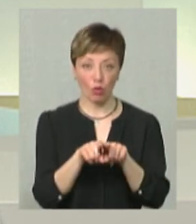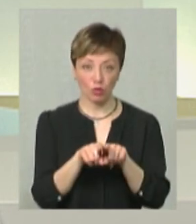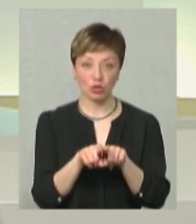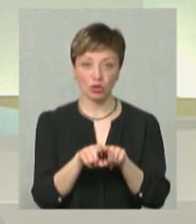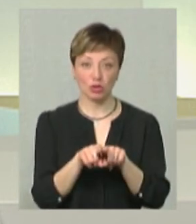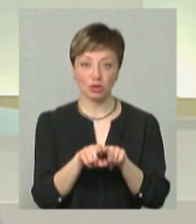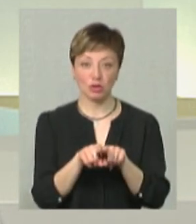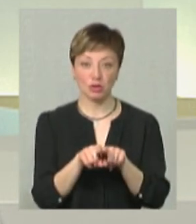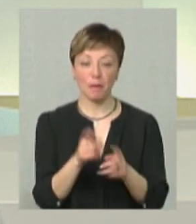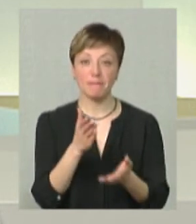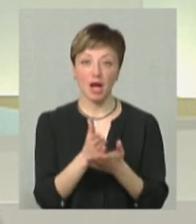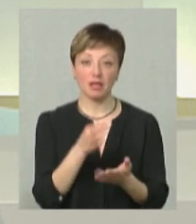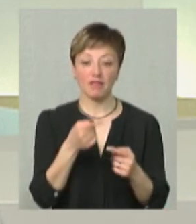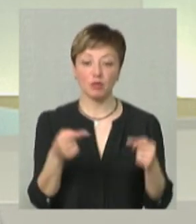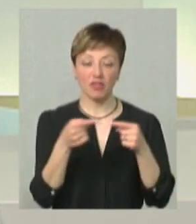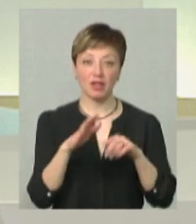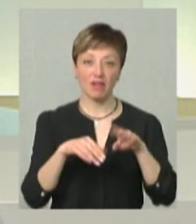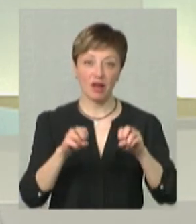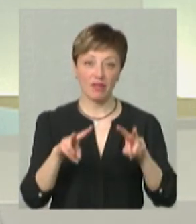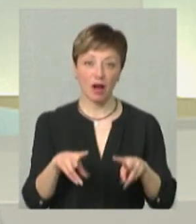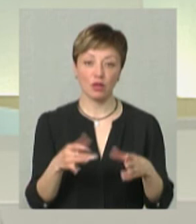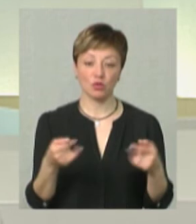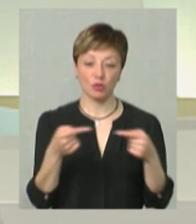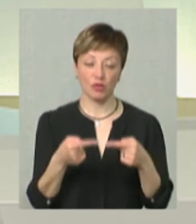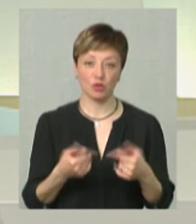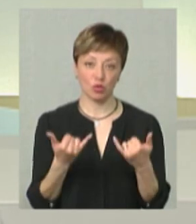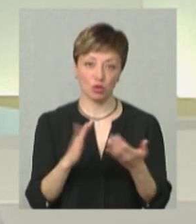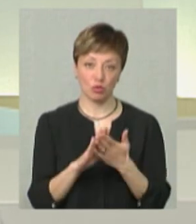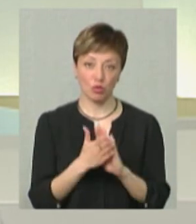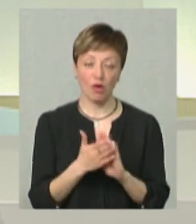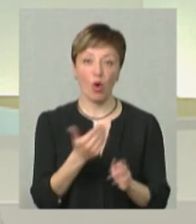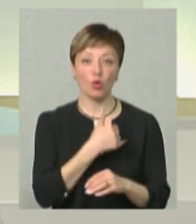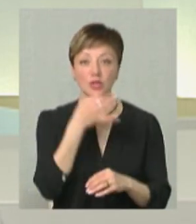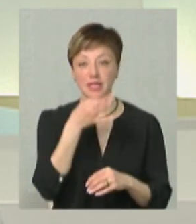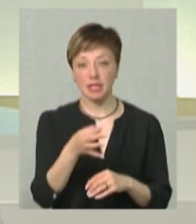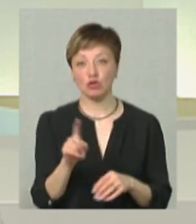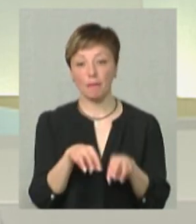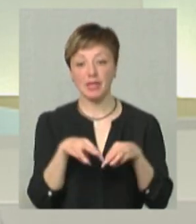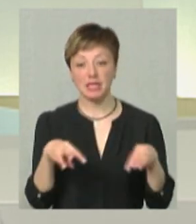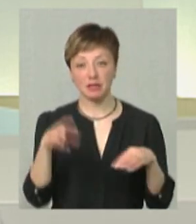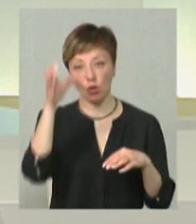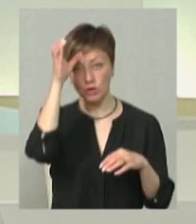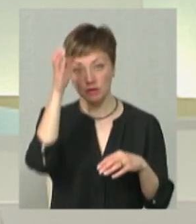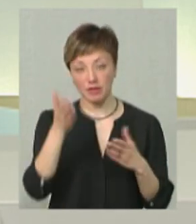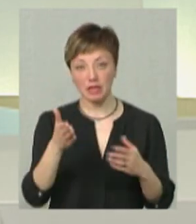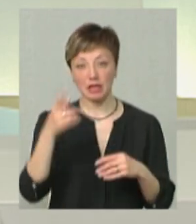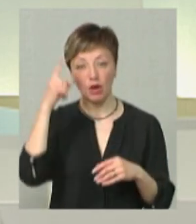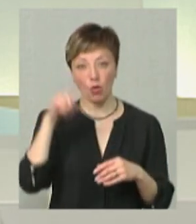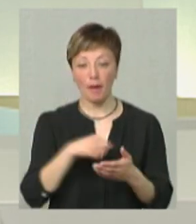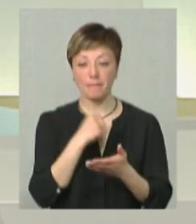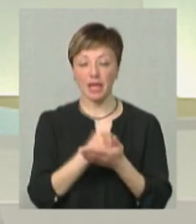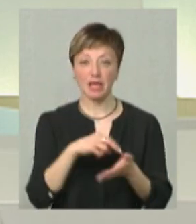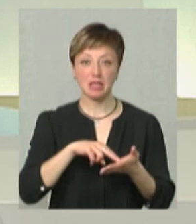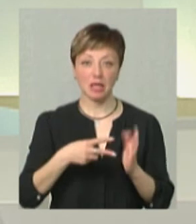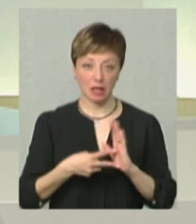скажімо так, мати відповідну кваліфікацію відповідно до сучасних умов. Хочу сказати, що Міністерством освіти і науки прийнята